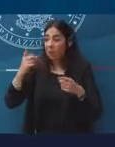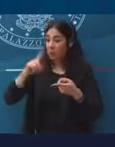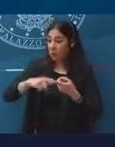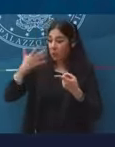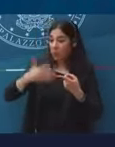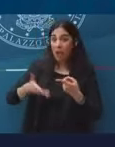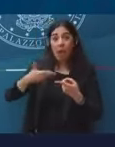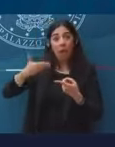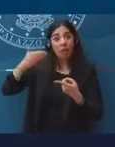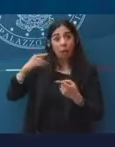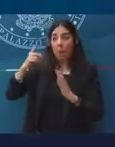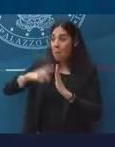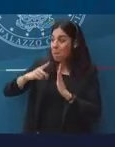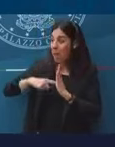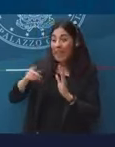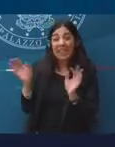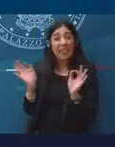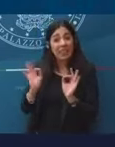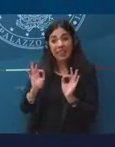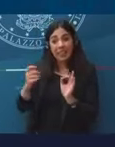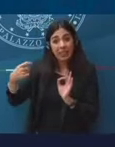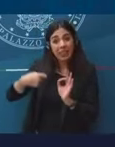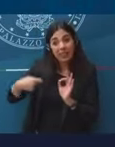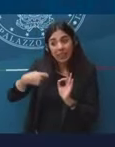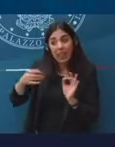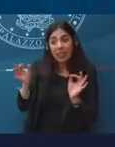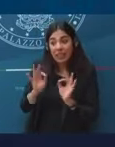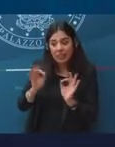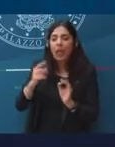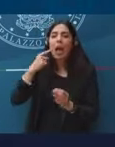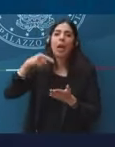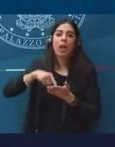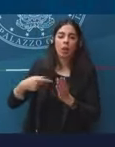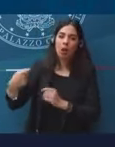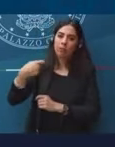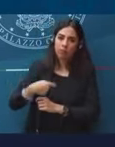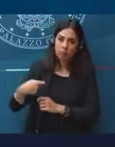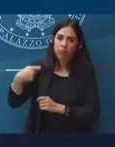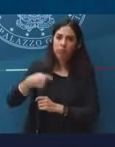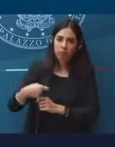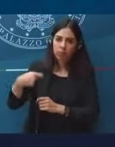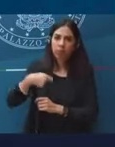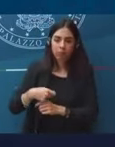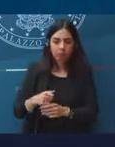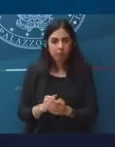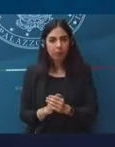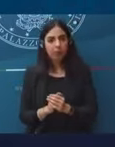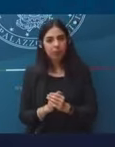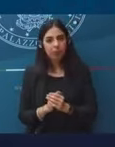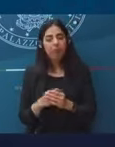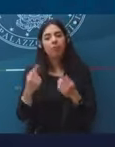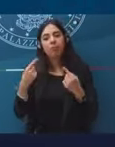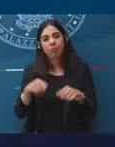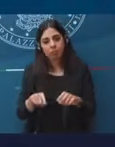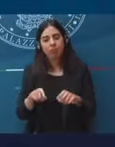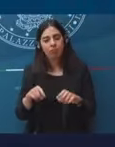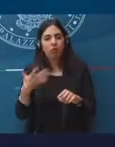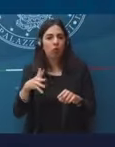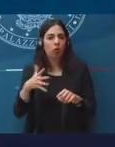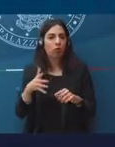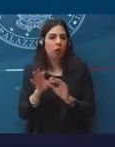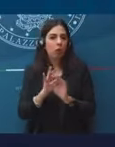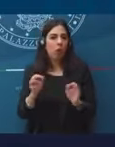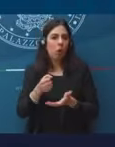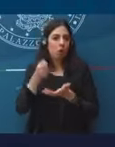naturalmente in questi mesi non ha potuto accedere, trovare lavoro. In questo senso sono previste risorse.